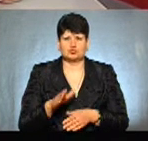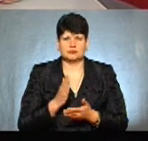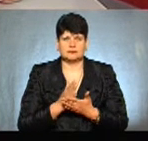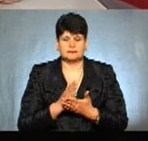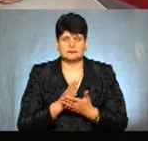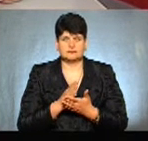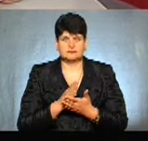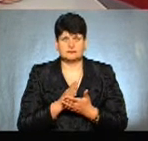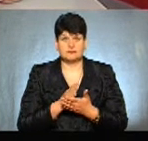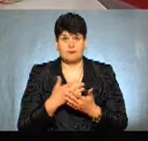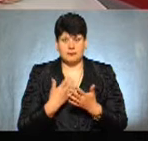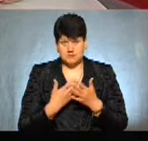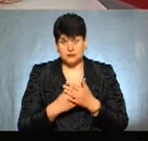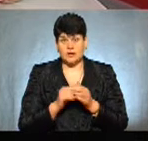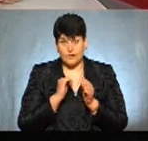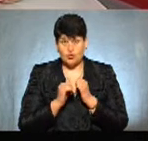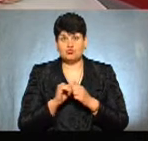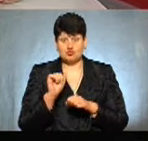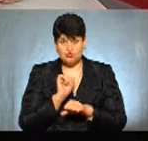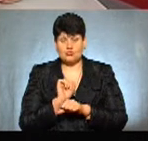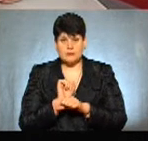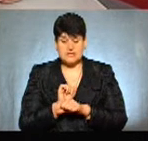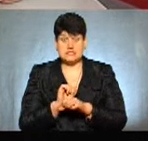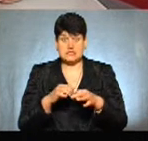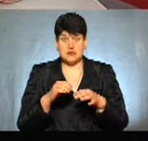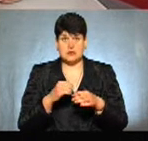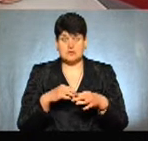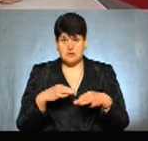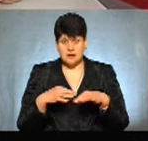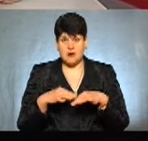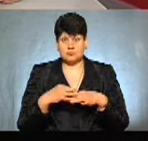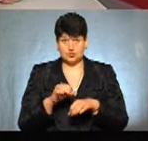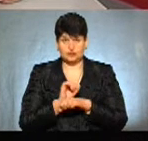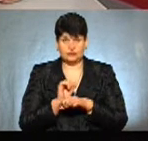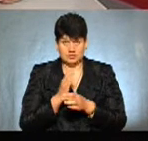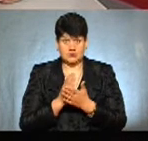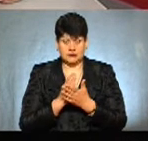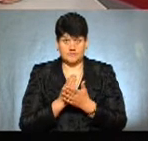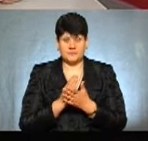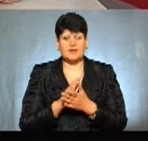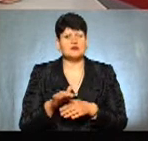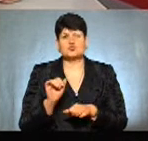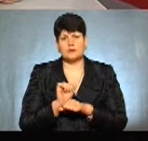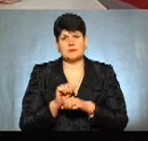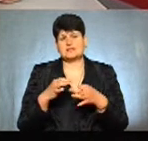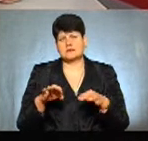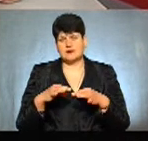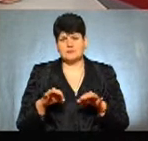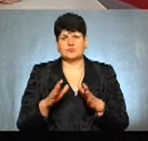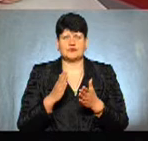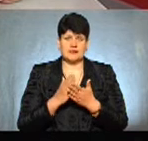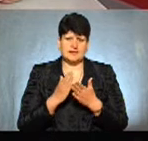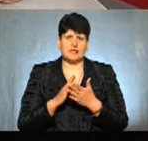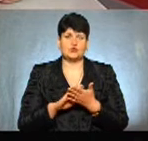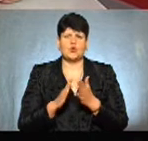Тобто, майже на кожній зупинці громадського транспорту знаходяться такі кіоски? Ні, на зупинці громадського транспорту, ви знаєте, є